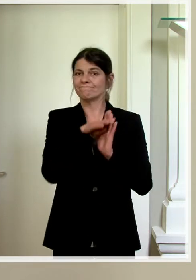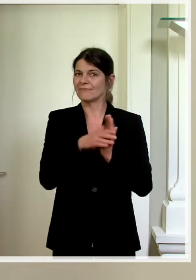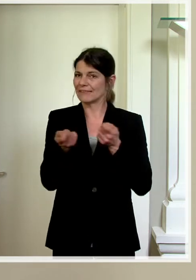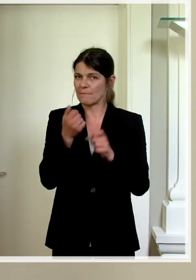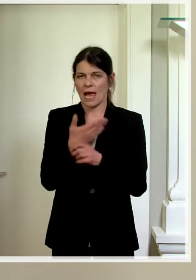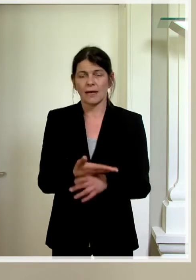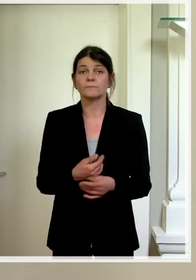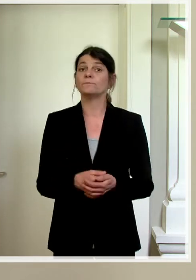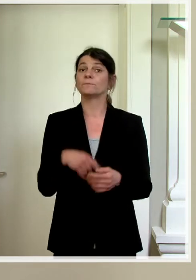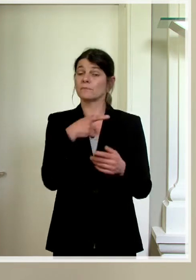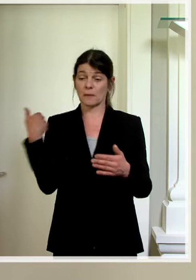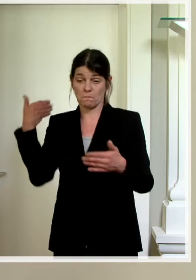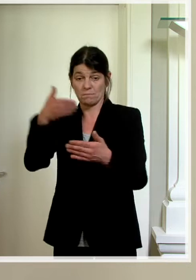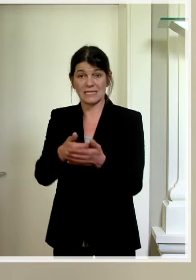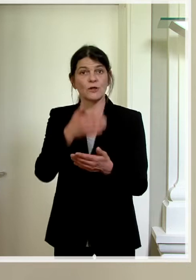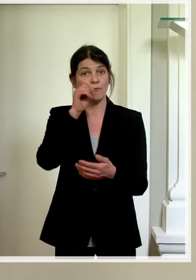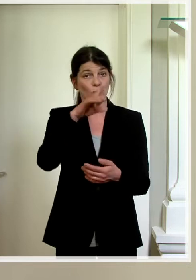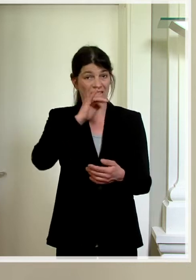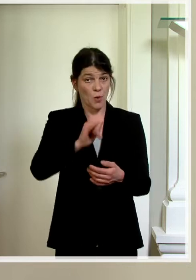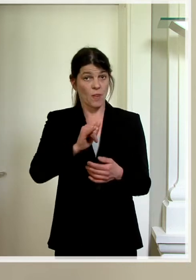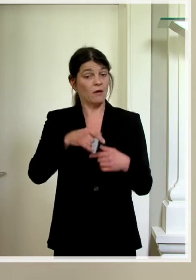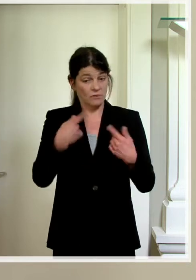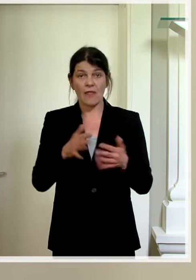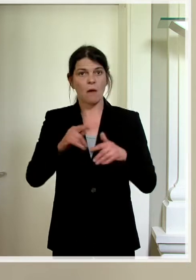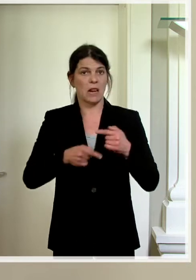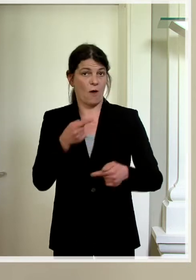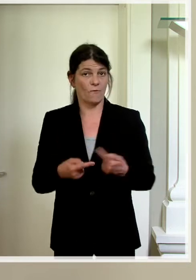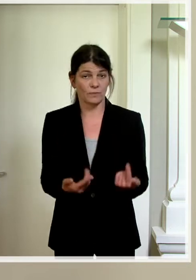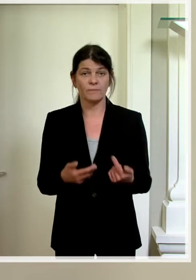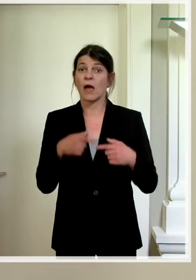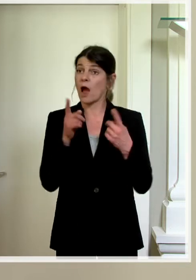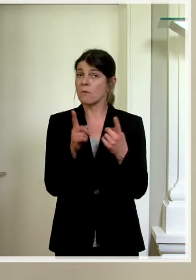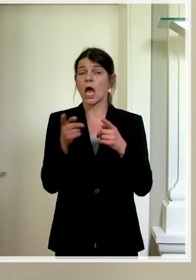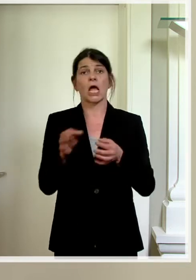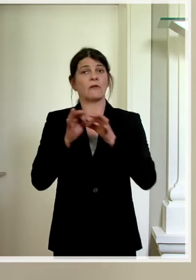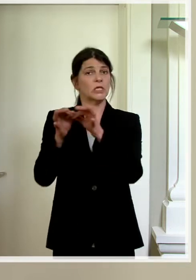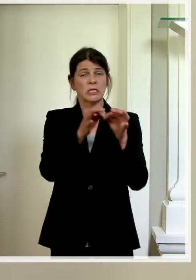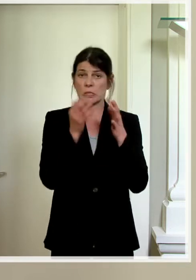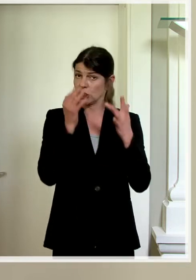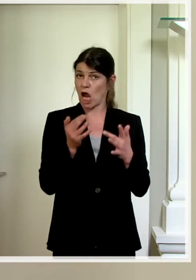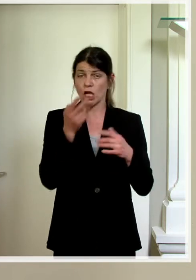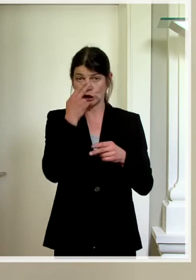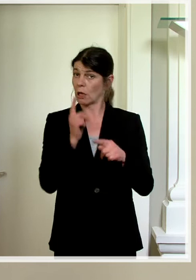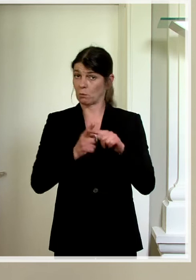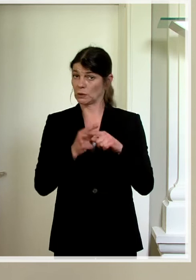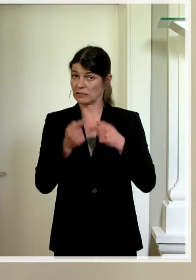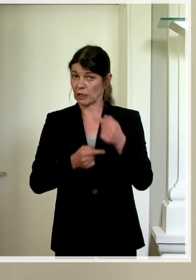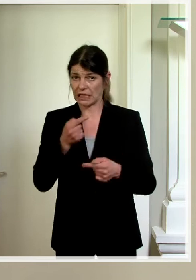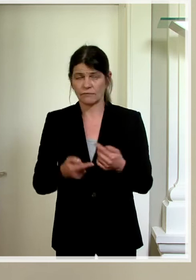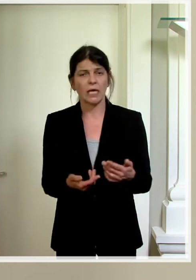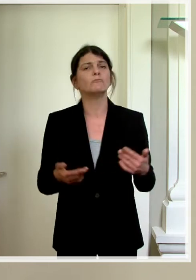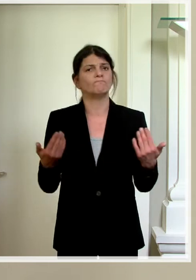dessen Geltungsdauer am 15. Juni abläuft und sich andererseits die Infektionszahlen in Liechtenstein positiv entwickeln,